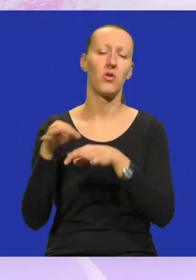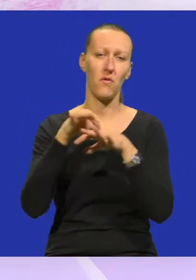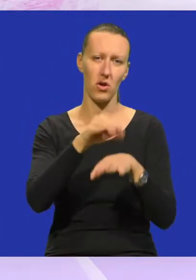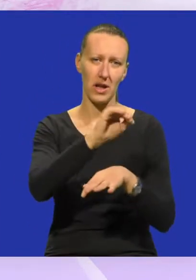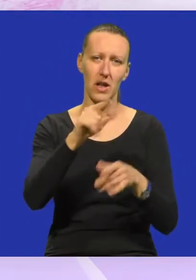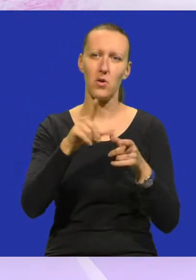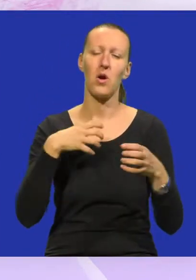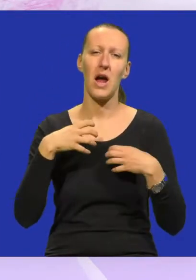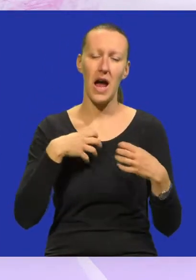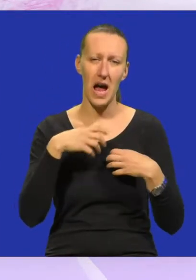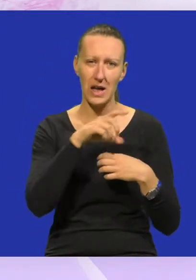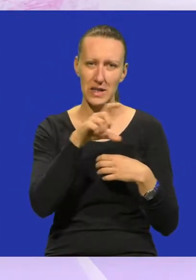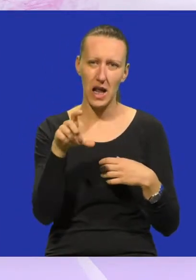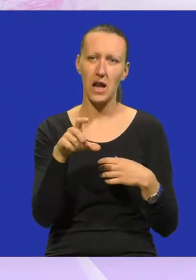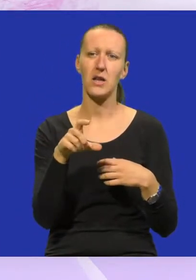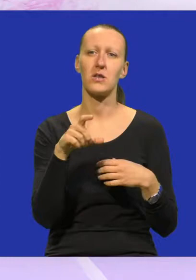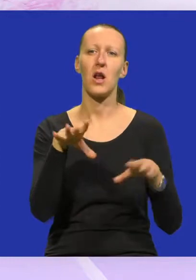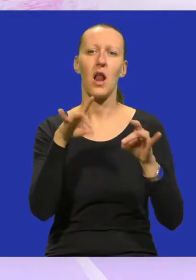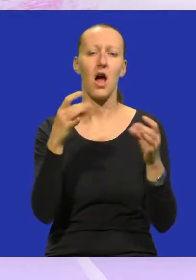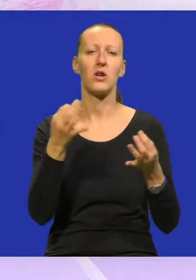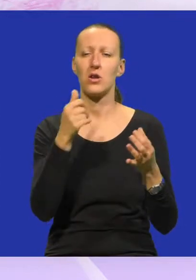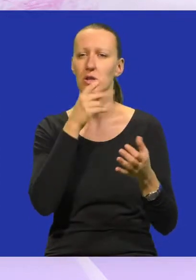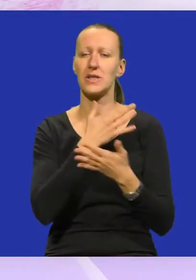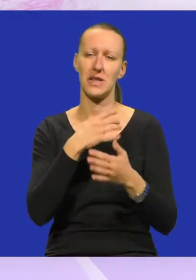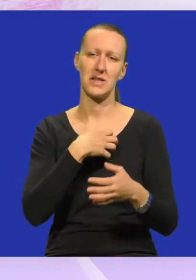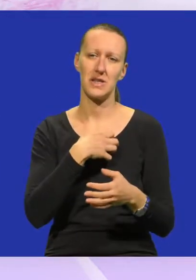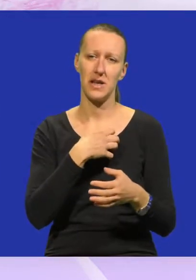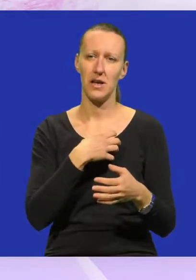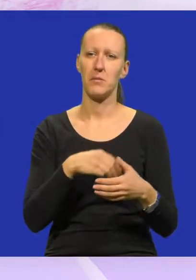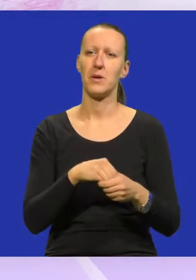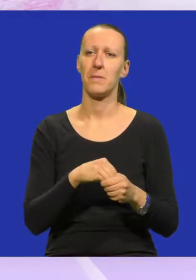djecu kod nas u kazalište, pronađu nešto iza sebe.